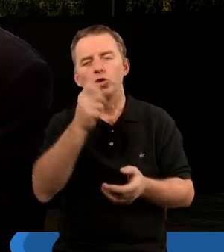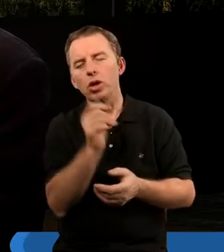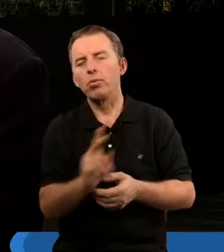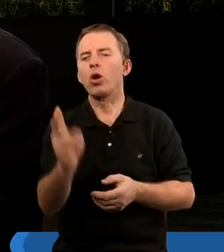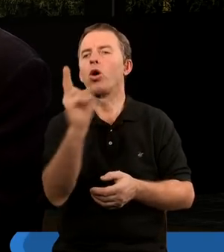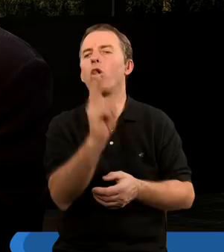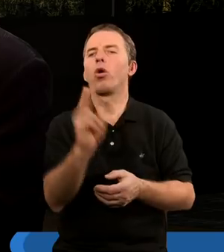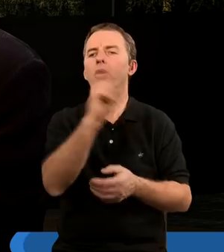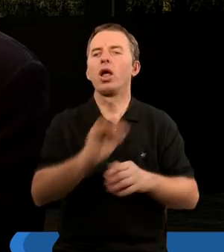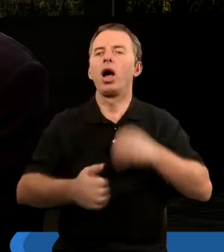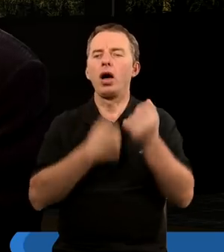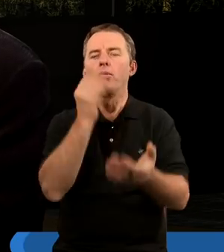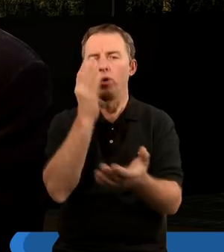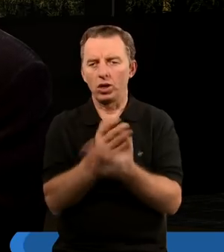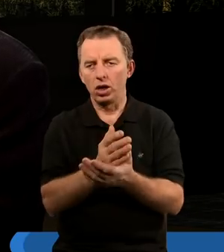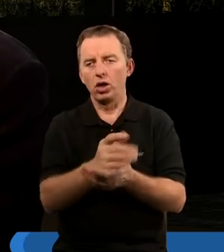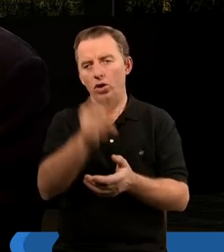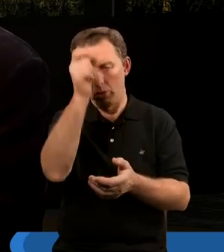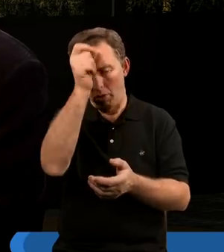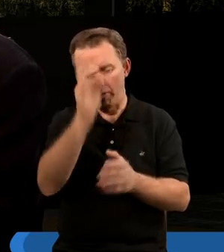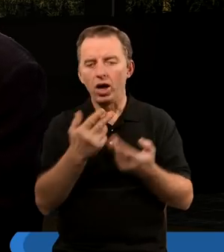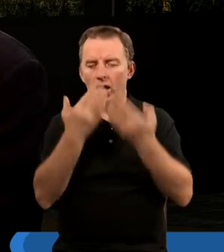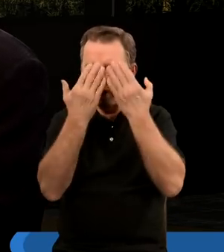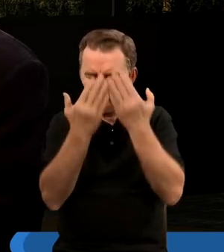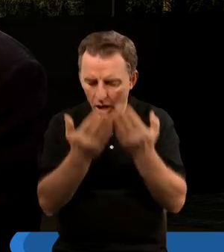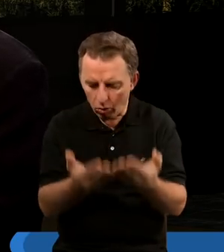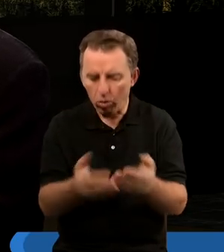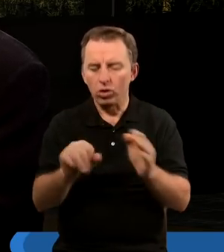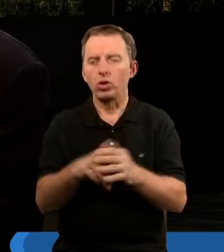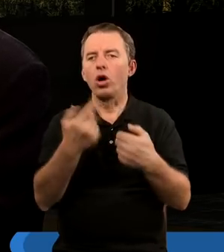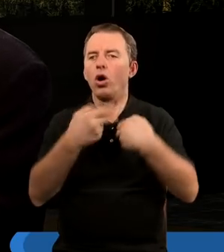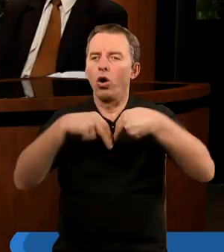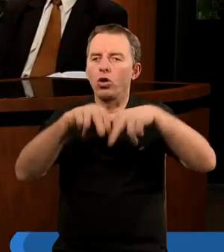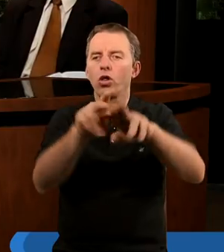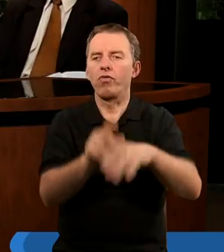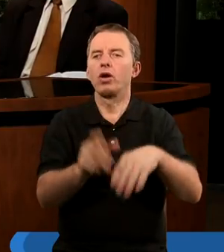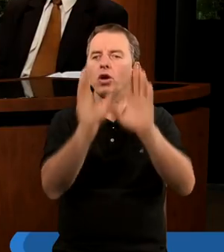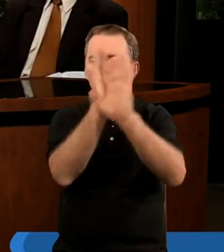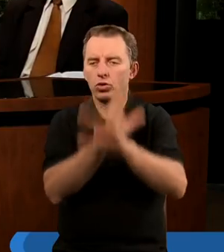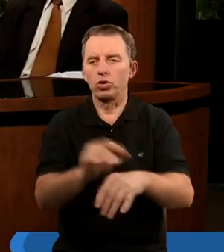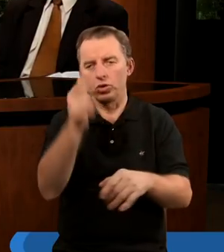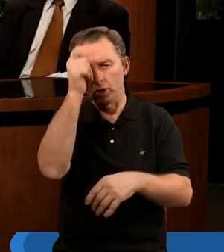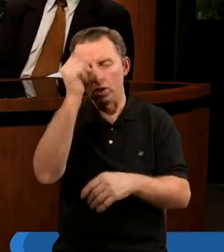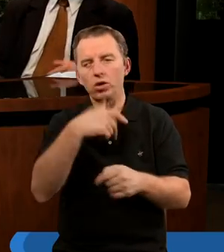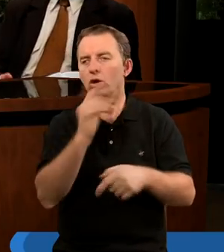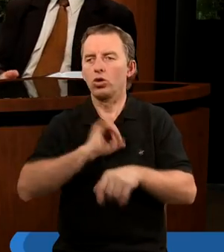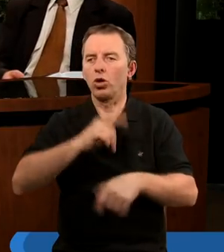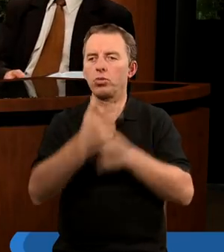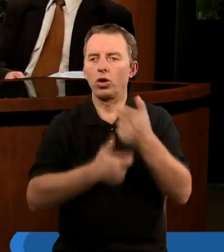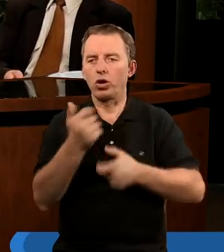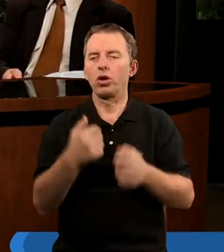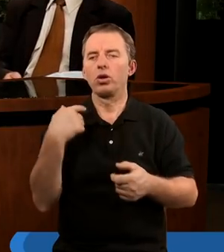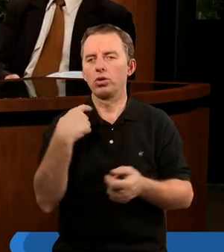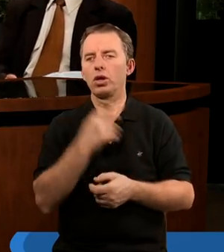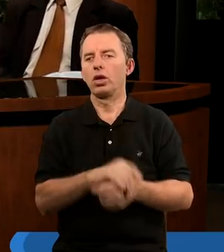czymkolwiek, aby tylko człowieka nakłonić do oddawania muści. Innymi słowy, jeśli nie zrobisz tego, czego sobie życzę, to twoja